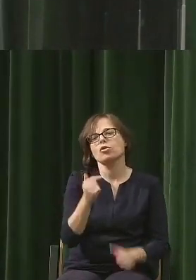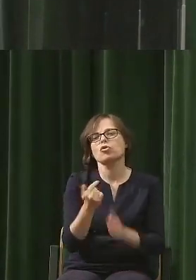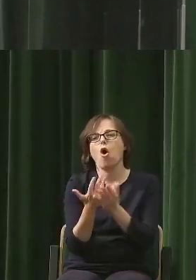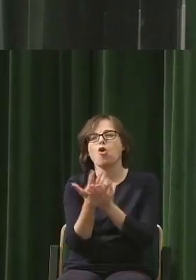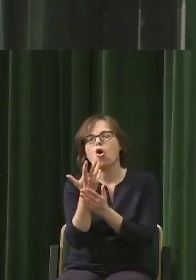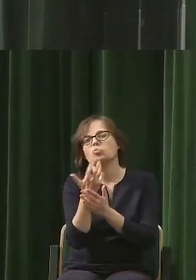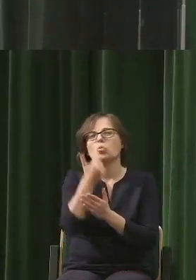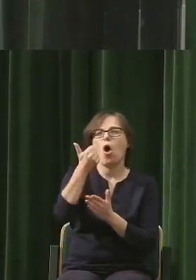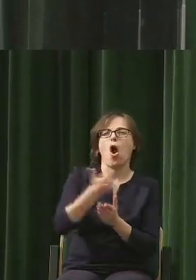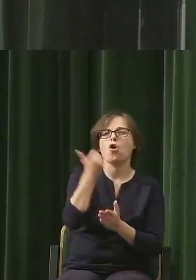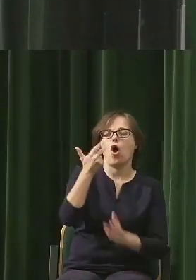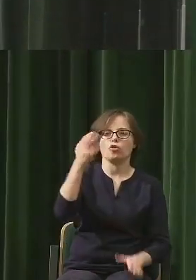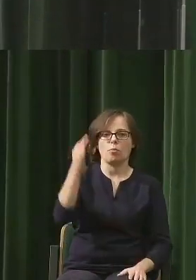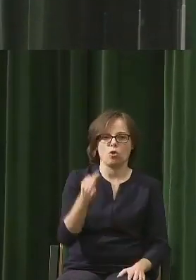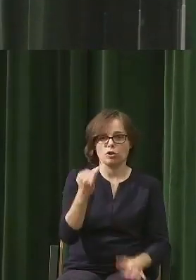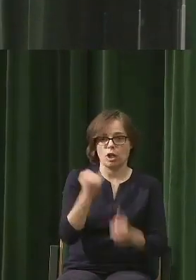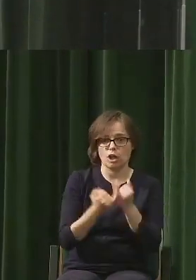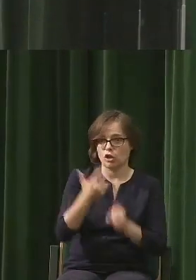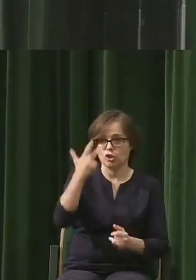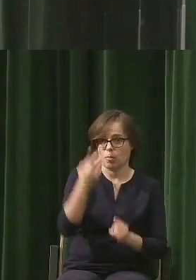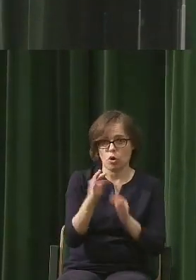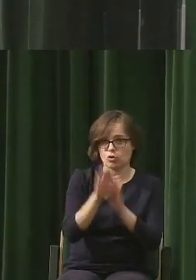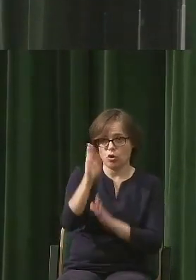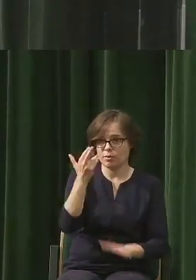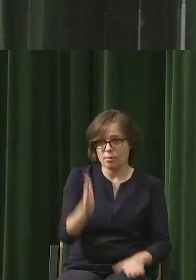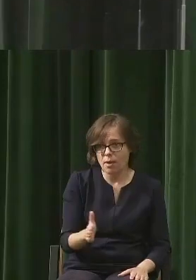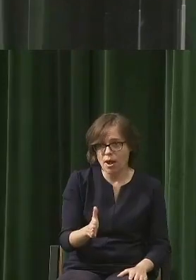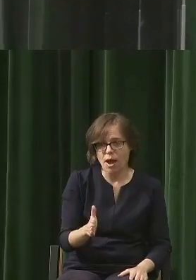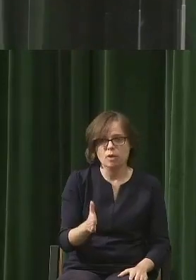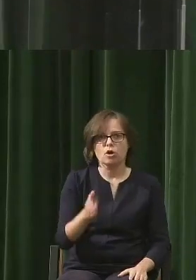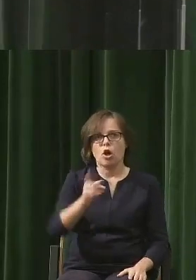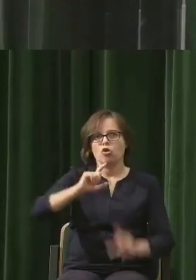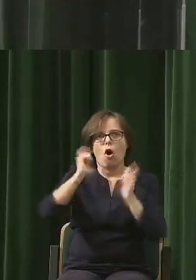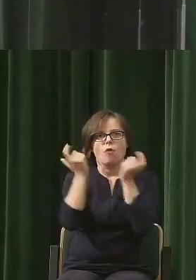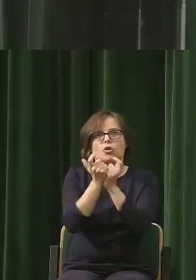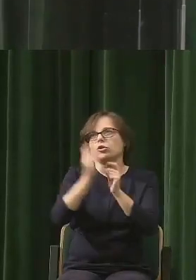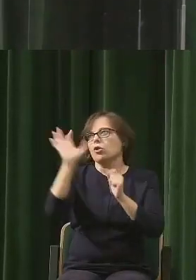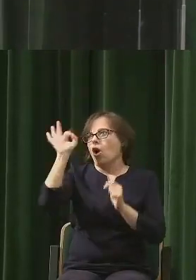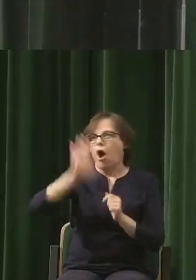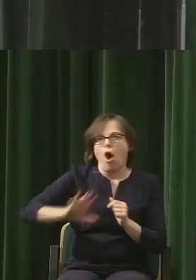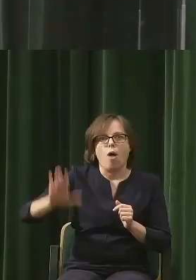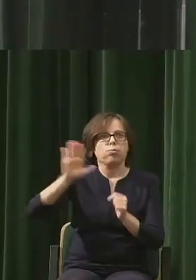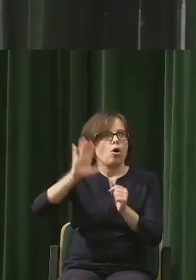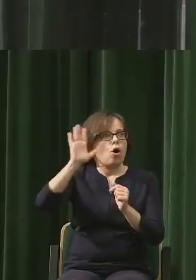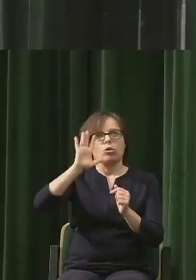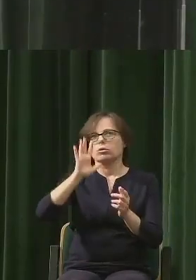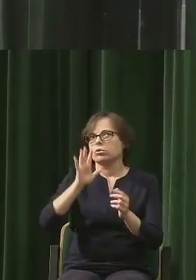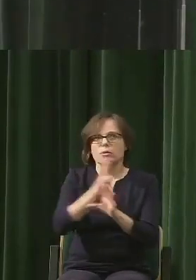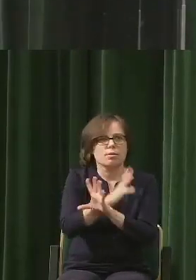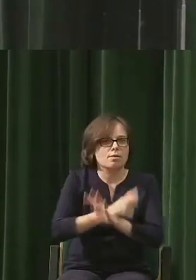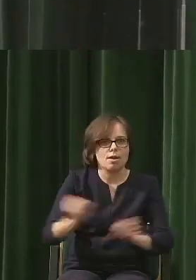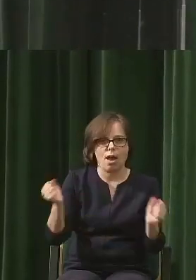przecież to jest dla nas normalne. Jak nie wzrośnie o 3%, no to jest jakaś tragedia, no bo powinien nawet szybciej.